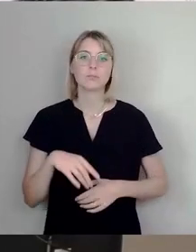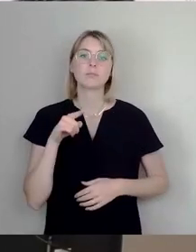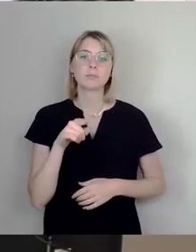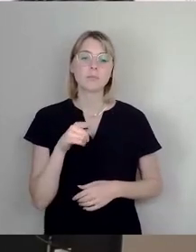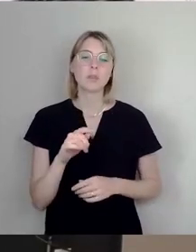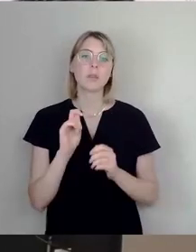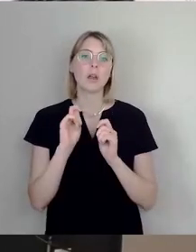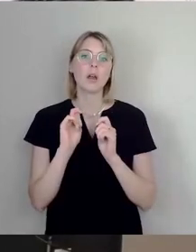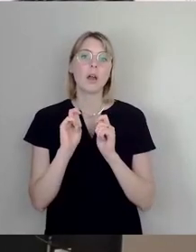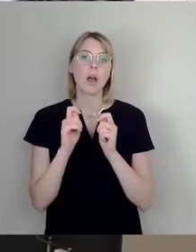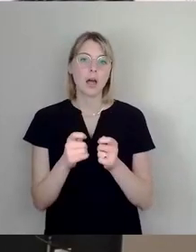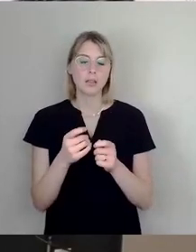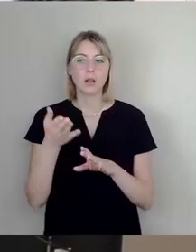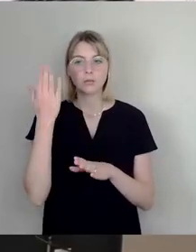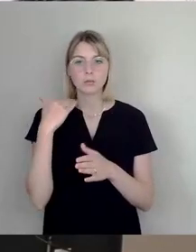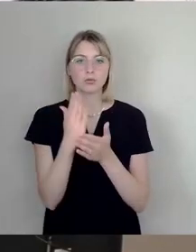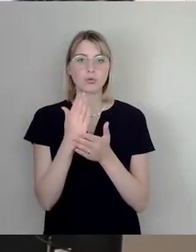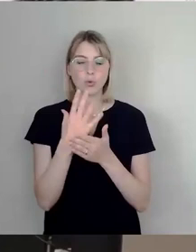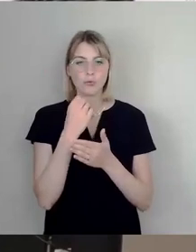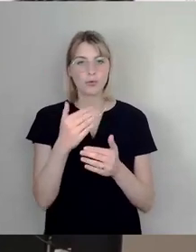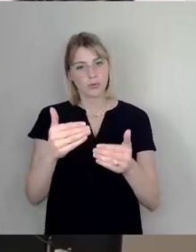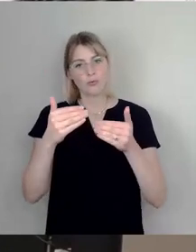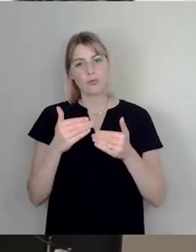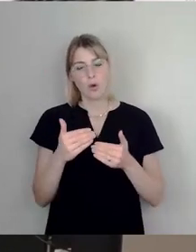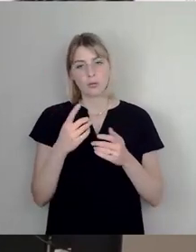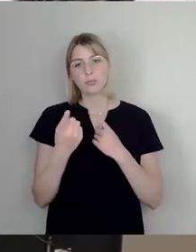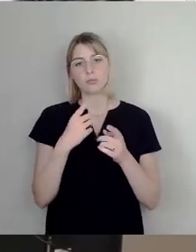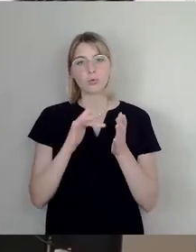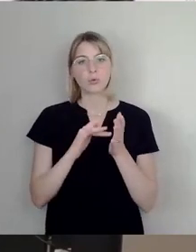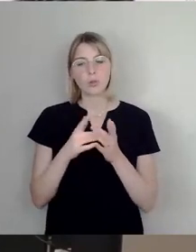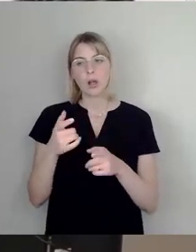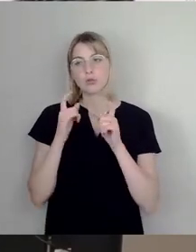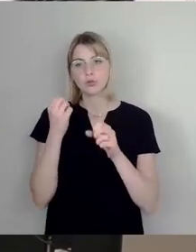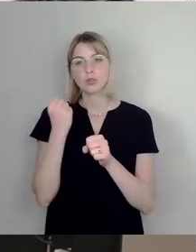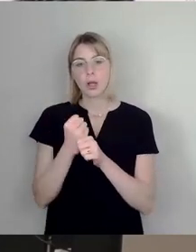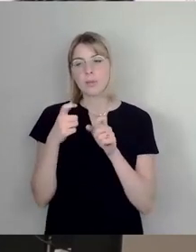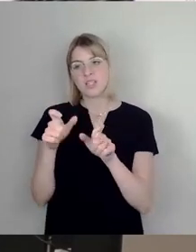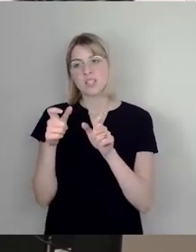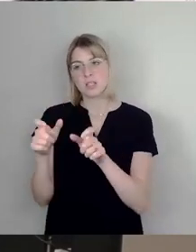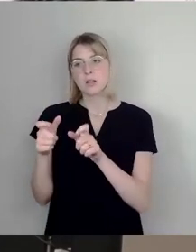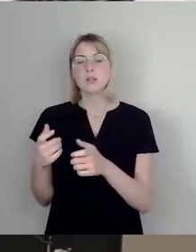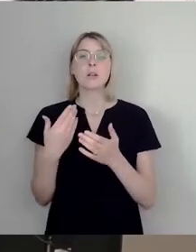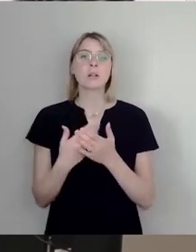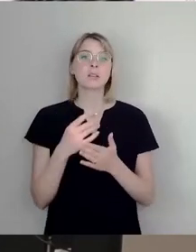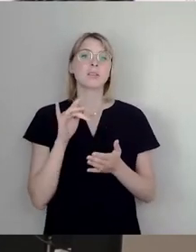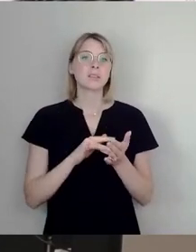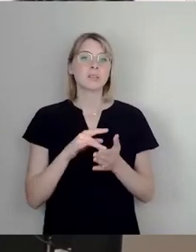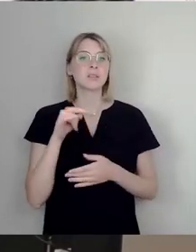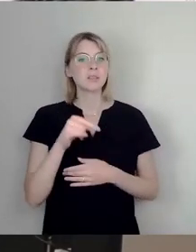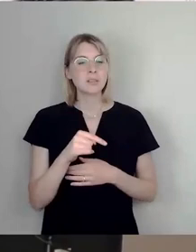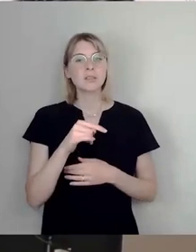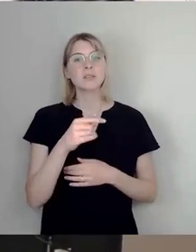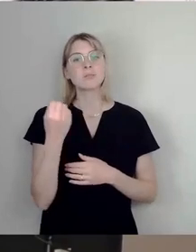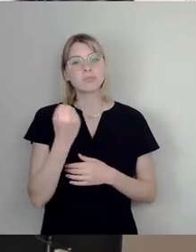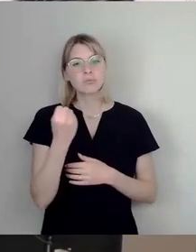irgendwann mal versucht vorzuziehen, weil der immer in Ausschüssen behindert wurde, da hier massiver finanzieller Schaden für den Bürger,